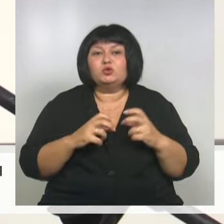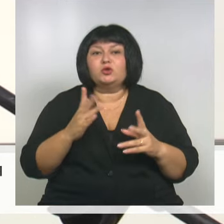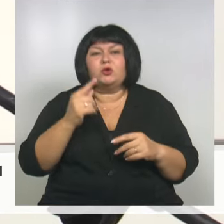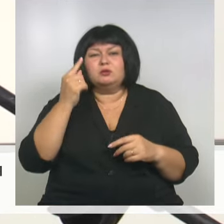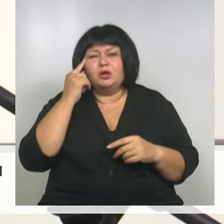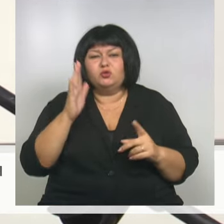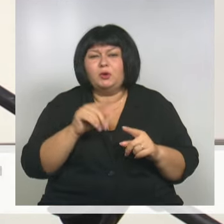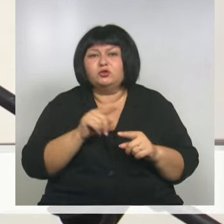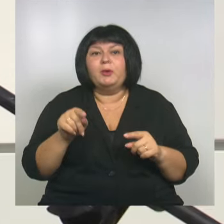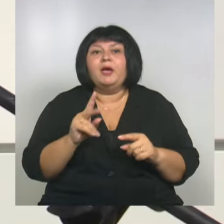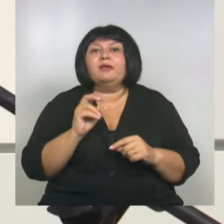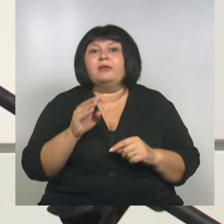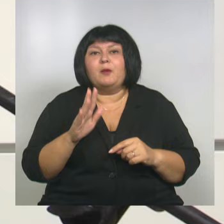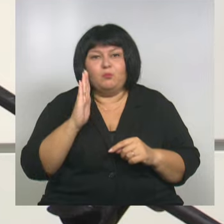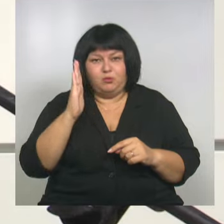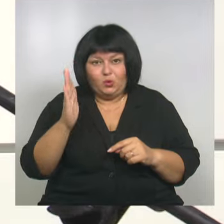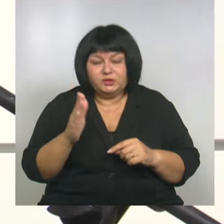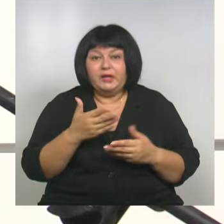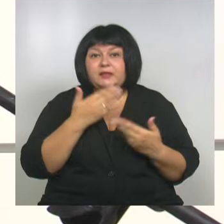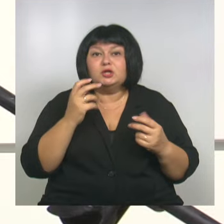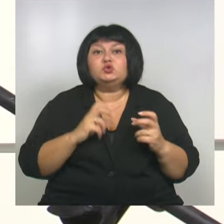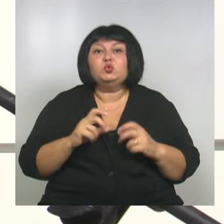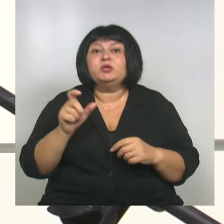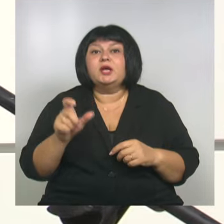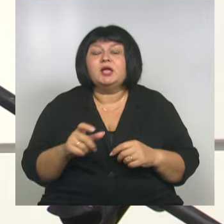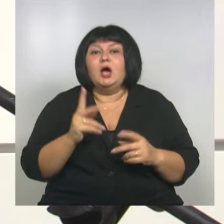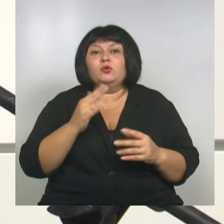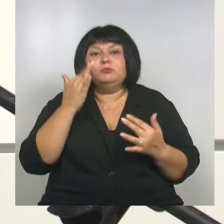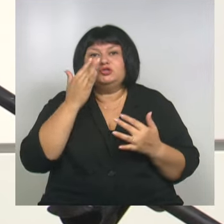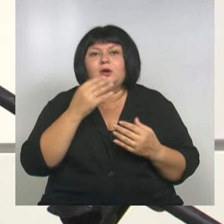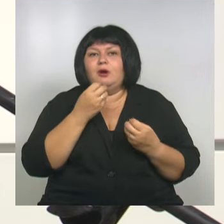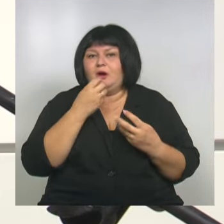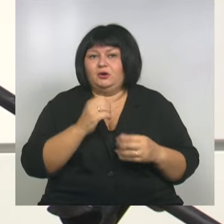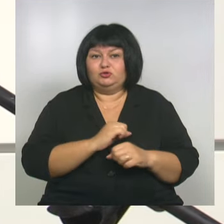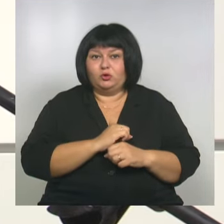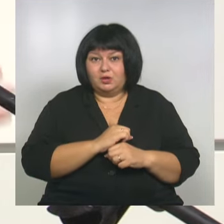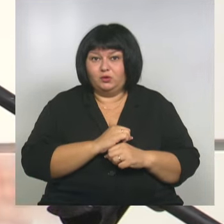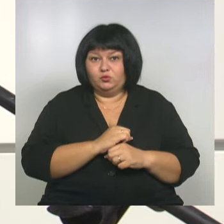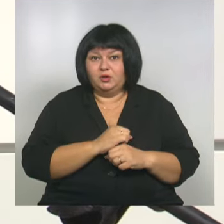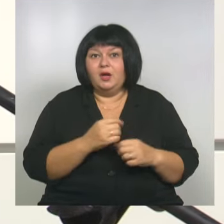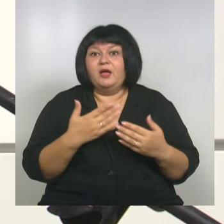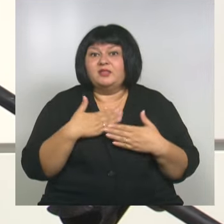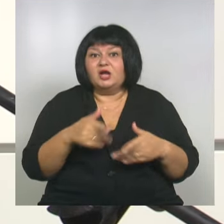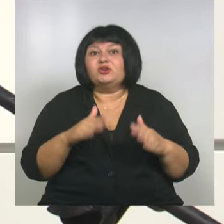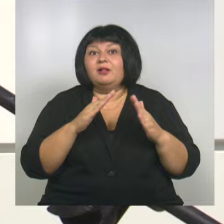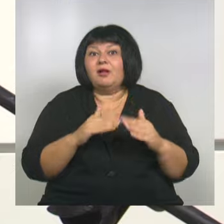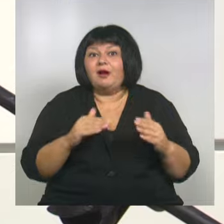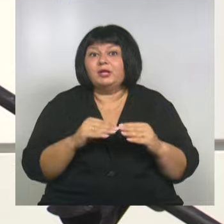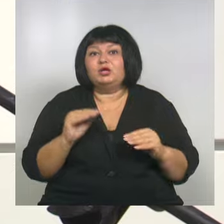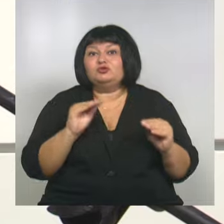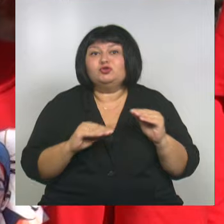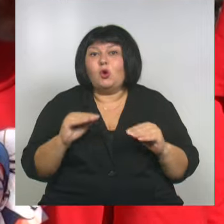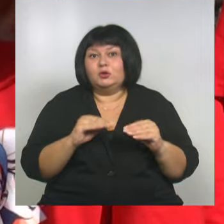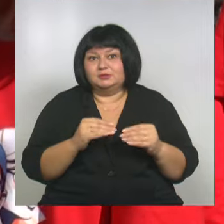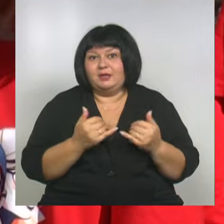задумывается о том, кем он будет. И нет студента, который не мечтает хорошо отдохнуть. Так вот, наш лагерь создан именно